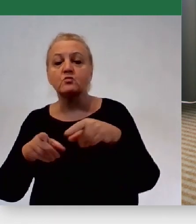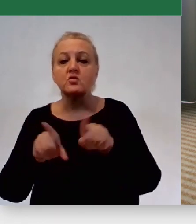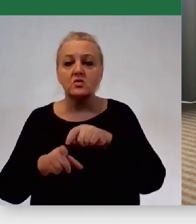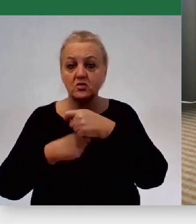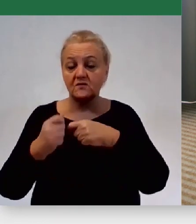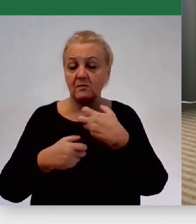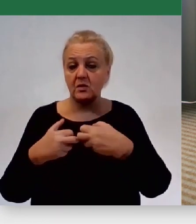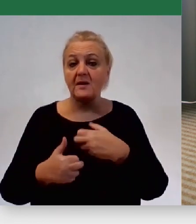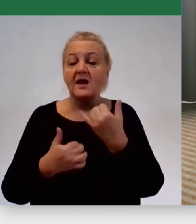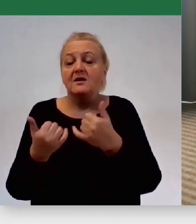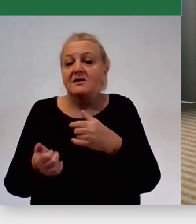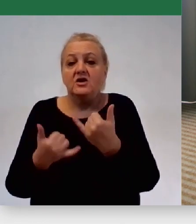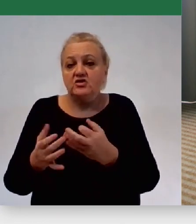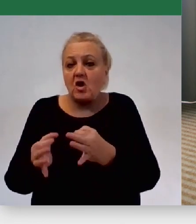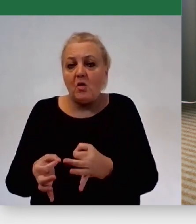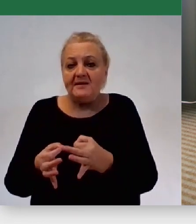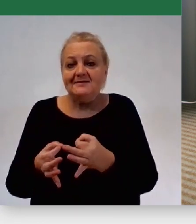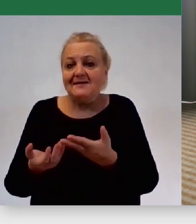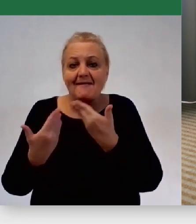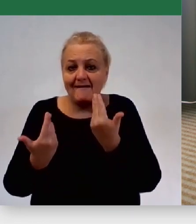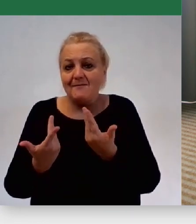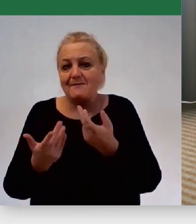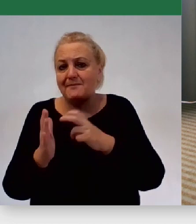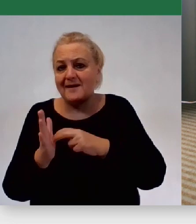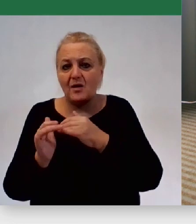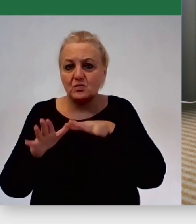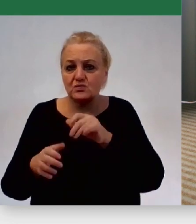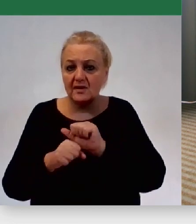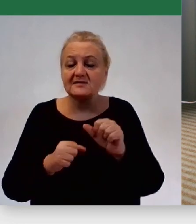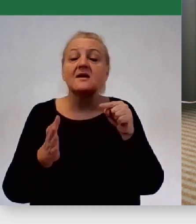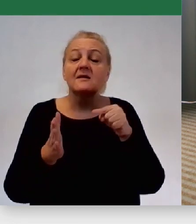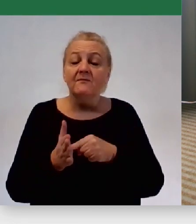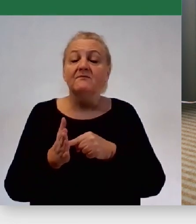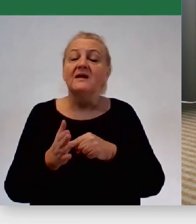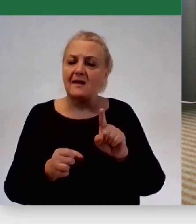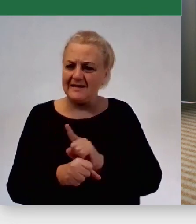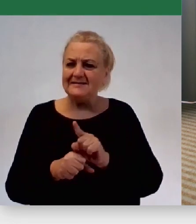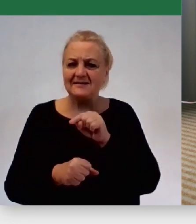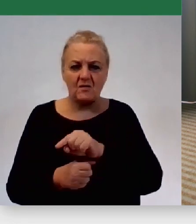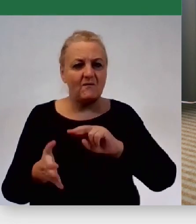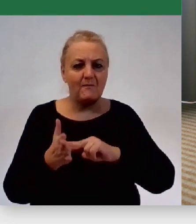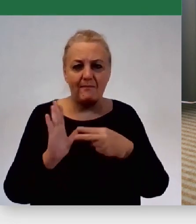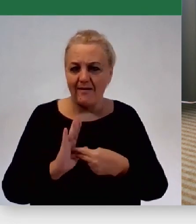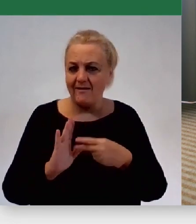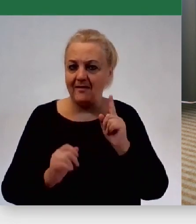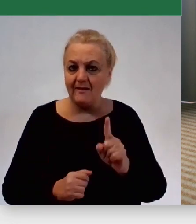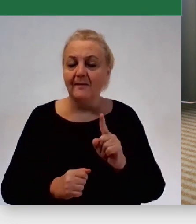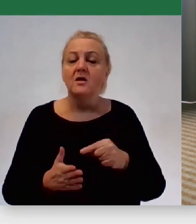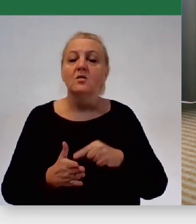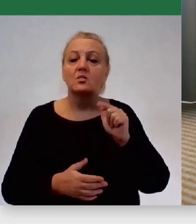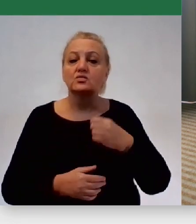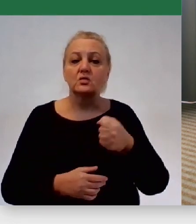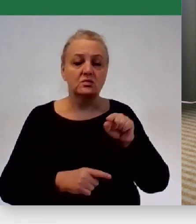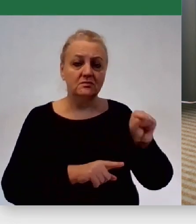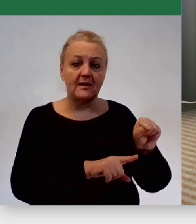skoro brakuje w klasycznym zestawieniu. Problem polega na tym, że to jest oczywiście ryzykowna strategia, bo musimy użyć zasobów, których